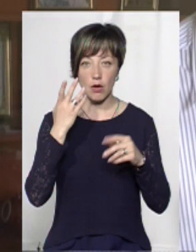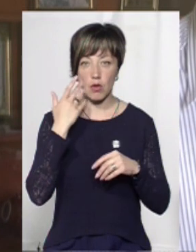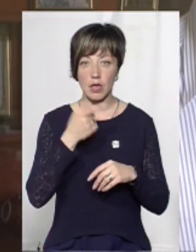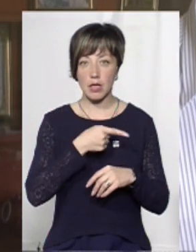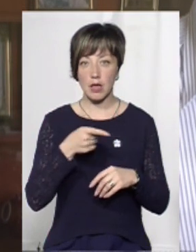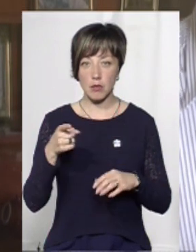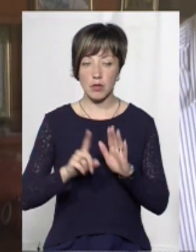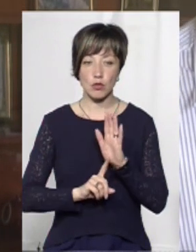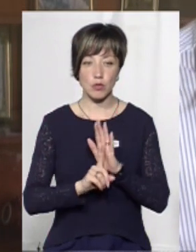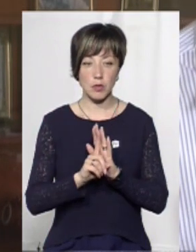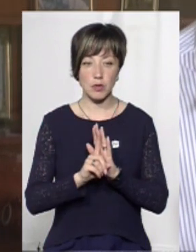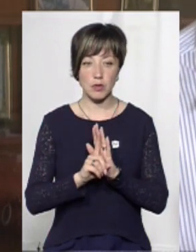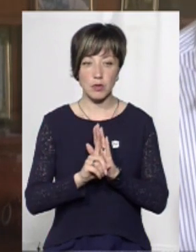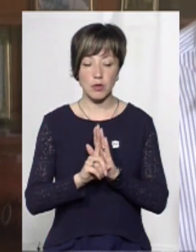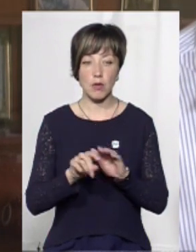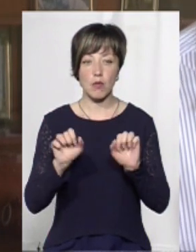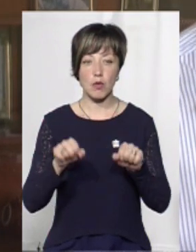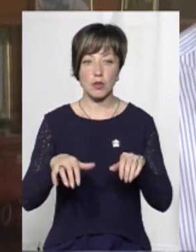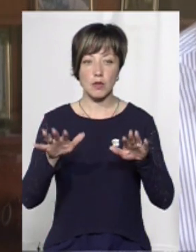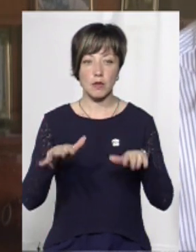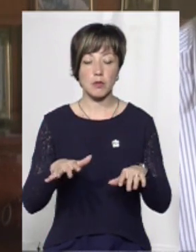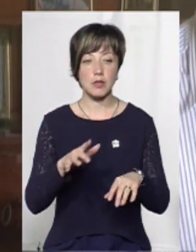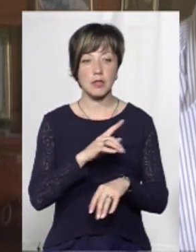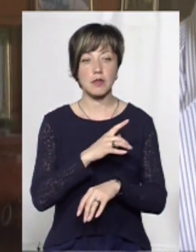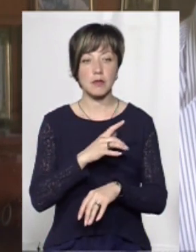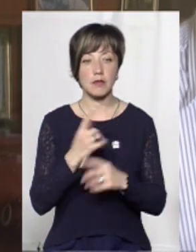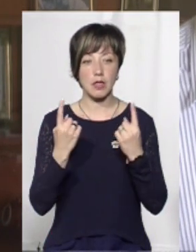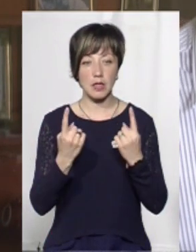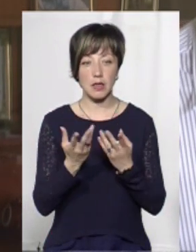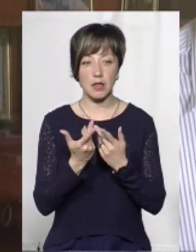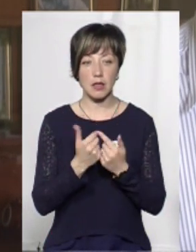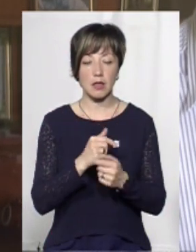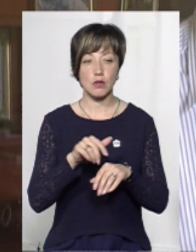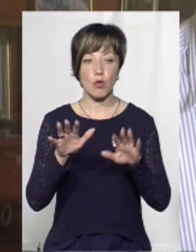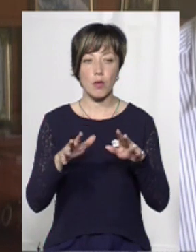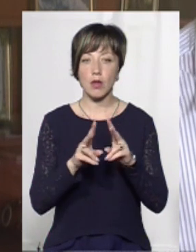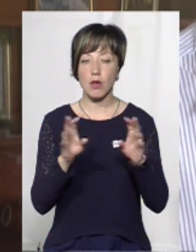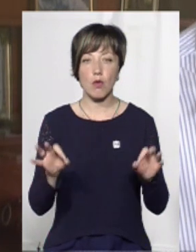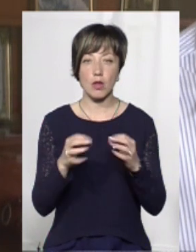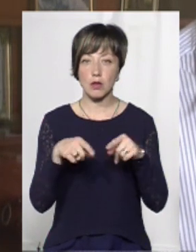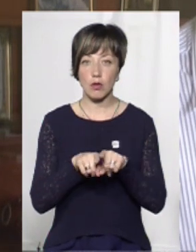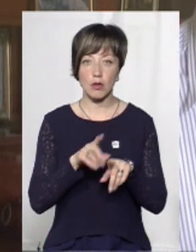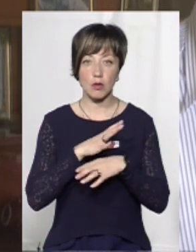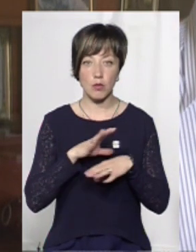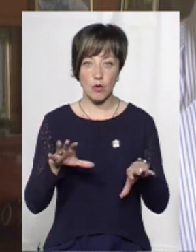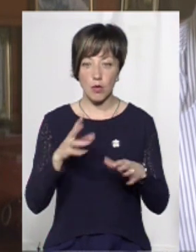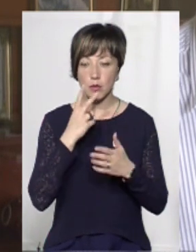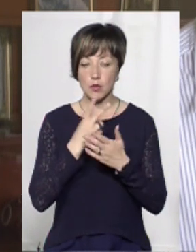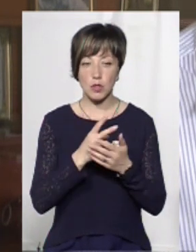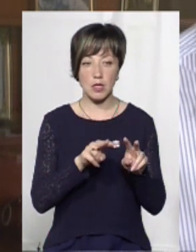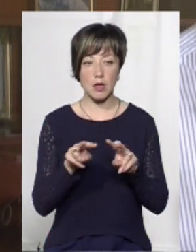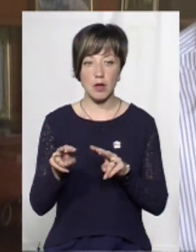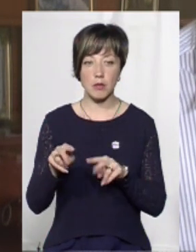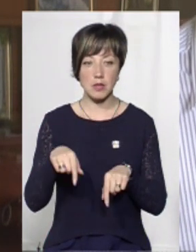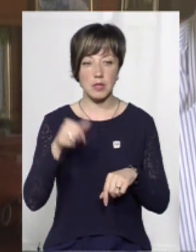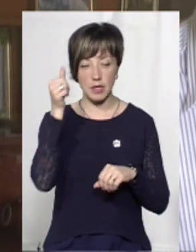має наступити, може випасти досить значна кількість опадів. Ніколи такого не було, як ми спостерігаємо цей